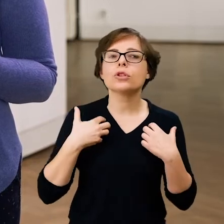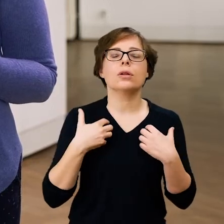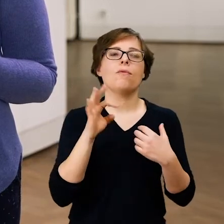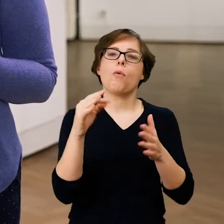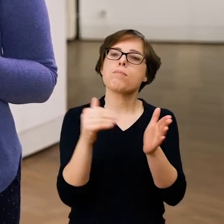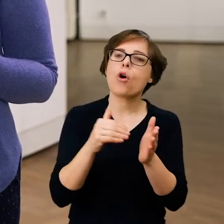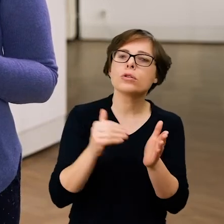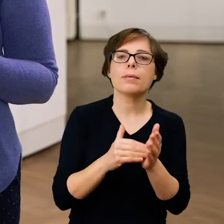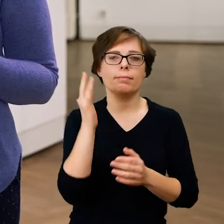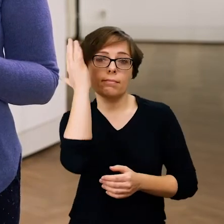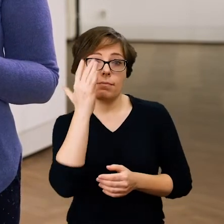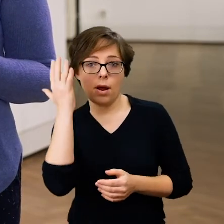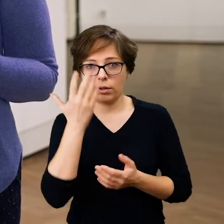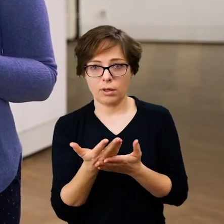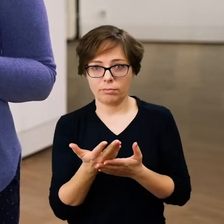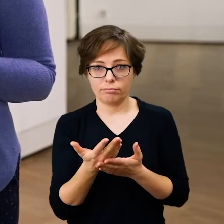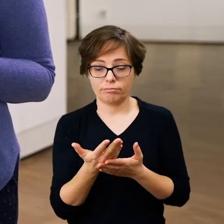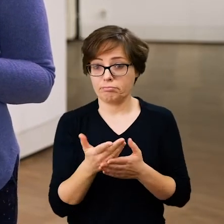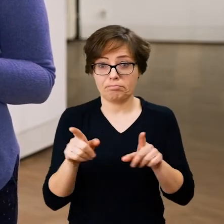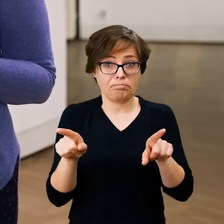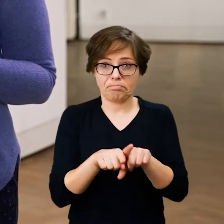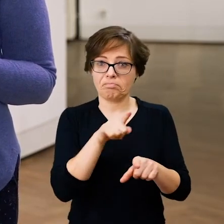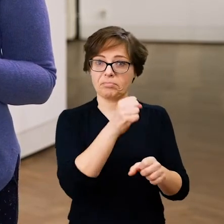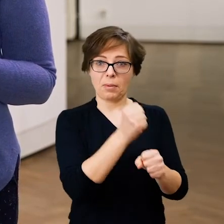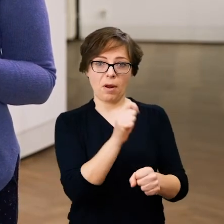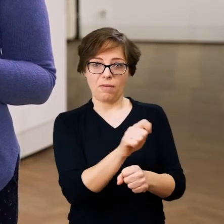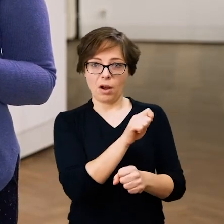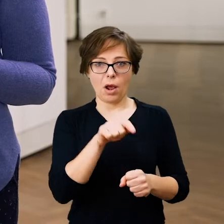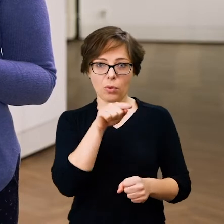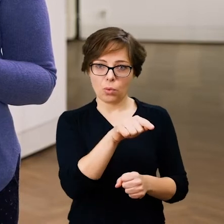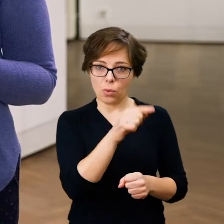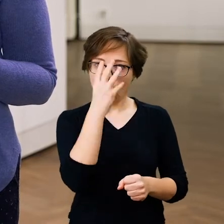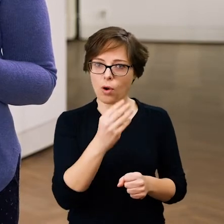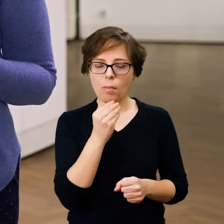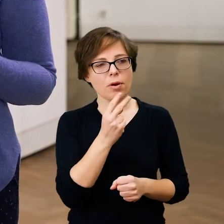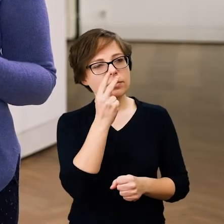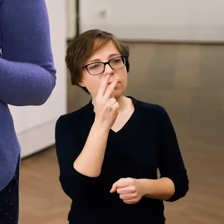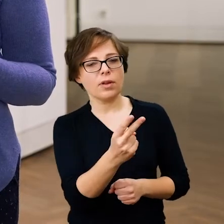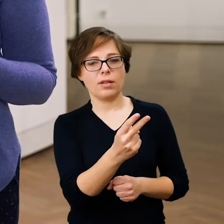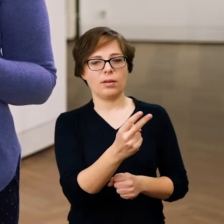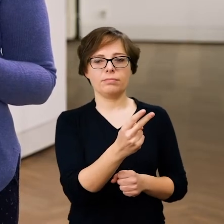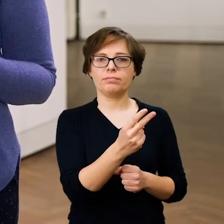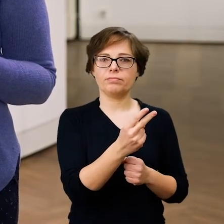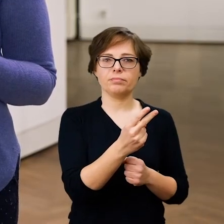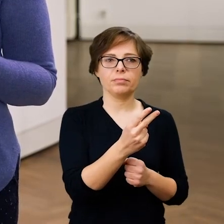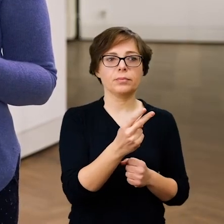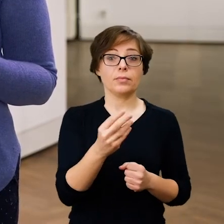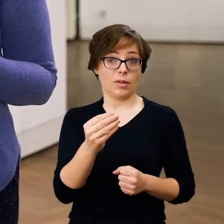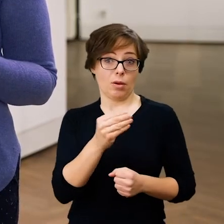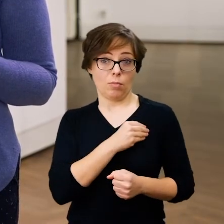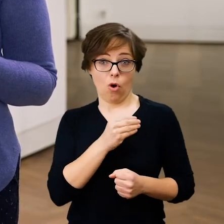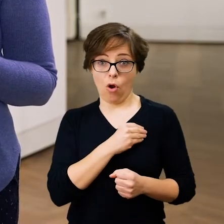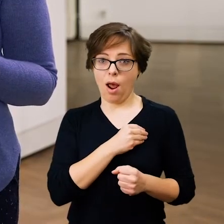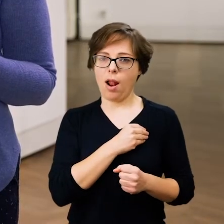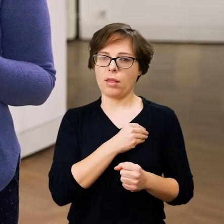holenderskich. I tak jak z jednej strony w tej martwej naturze możemy dostrzegać odbicie, nauk